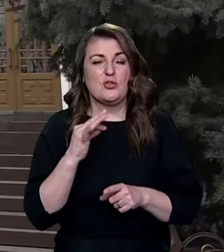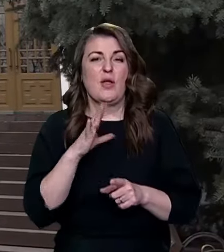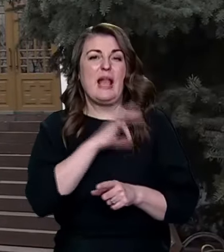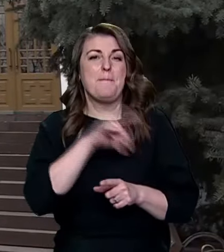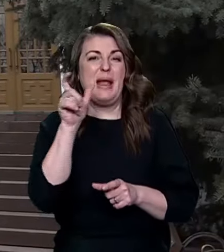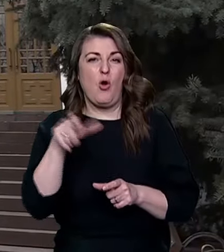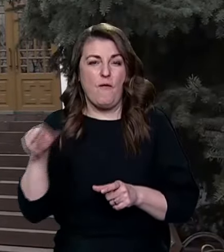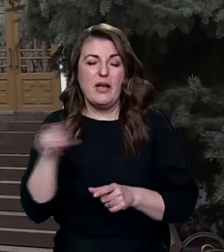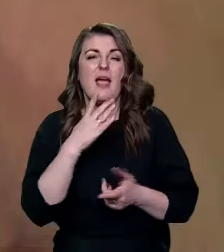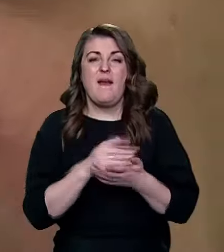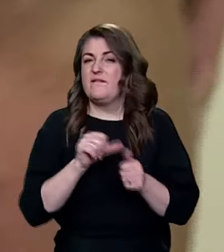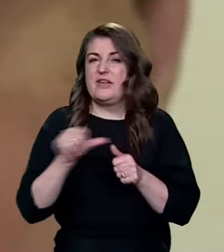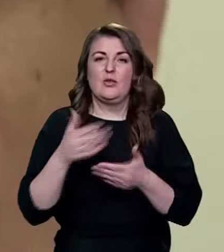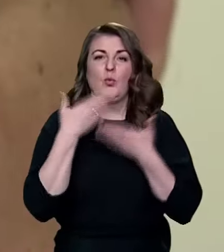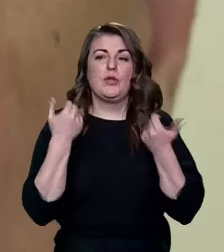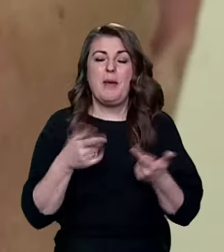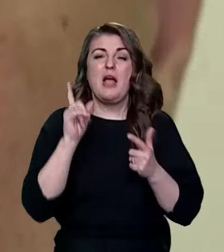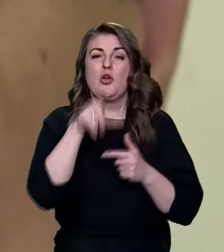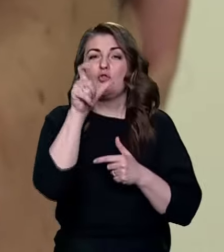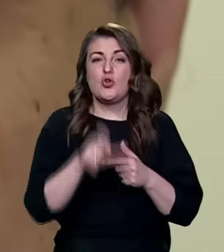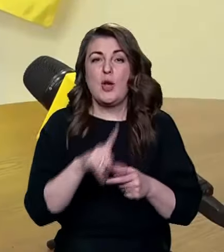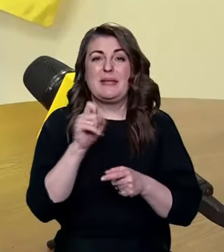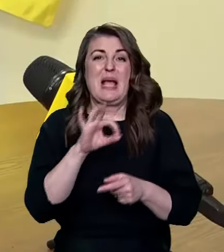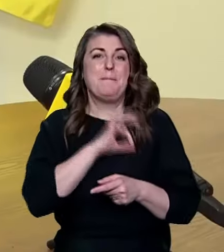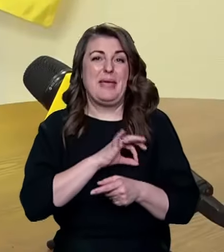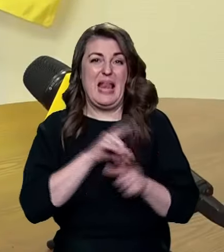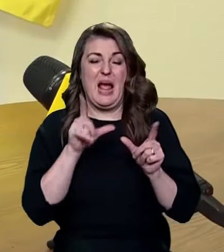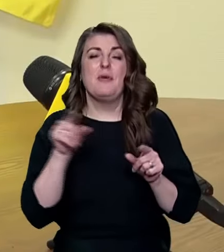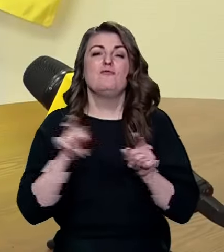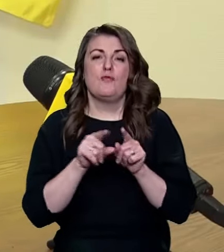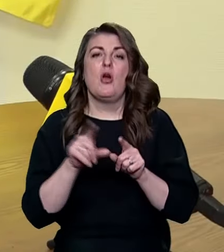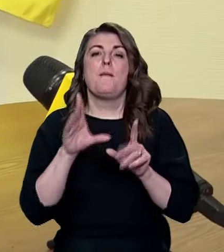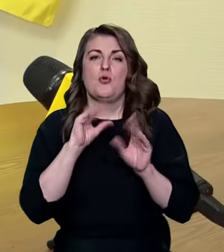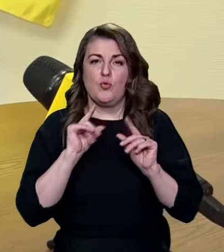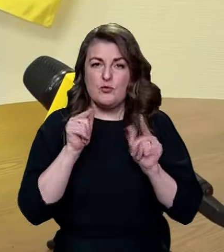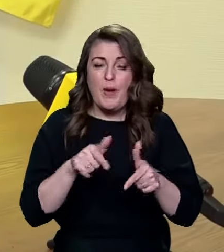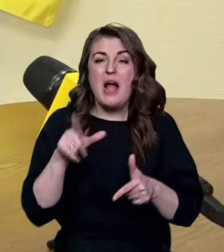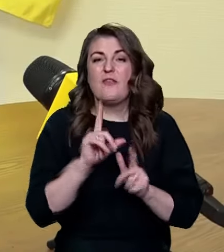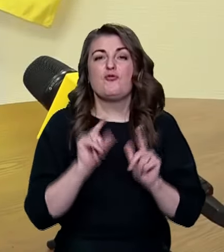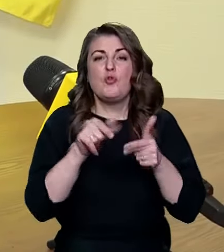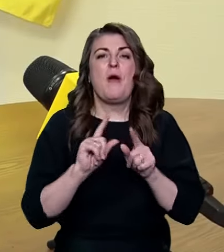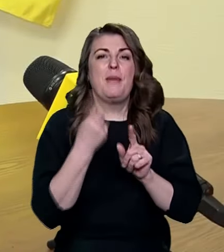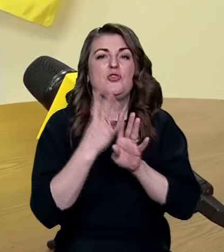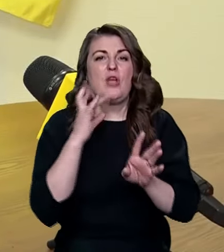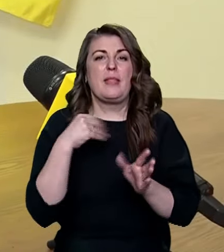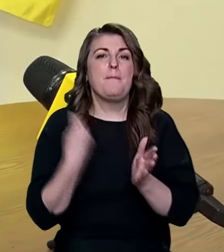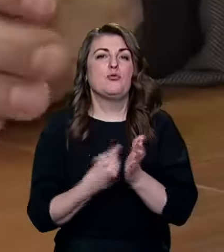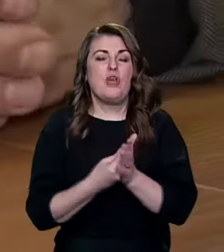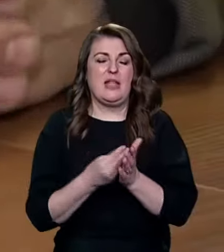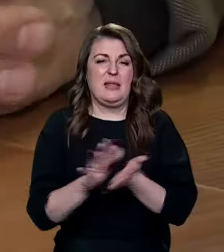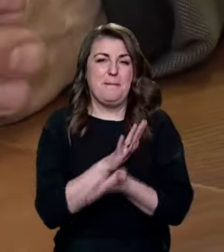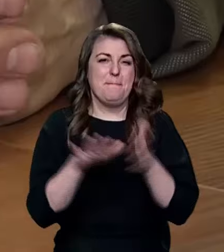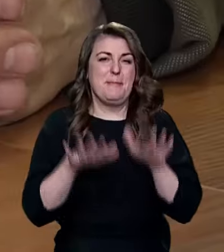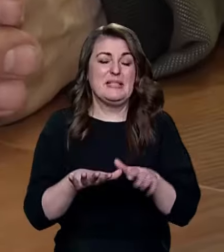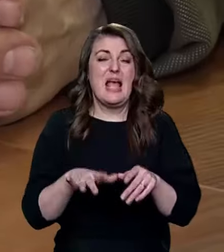пільговиків також винятку немає. Особа за пільгами все одно вступити, але вона вступає першочергово на бюджетне місце.